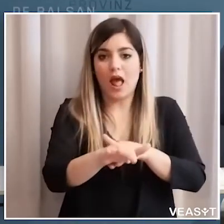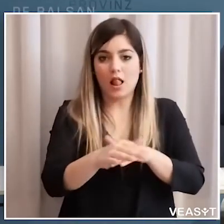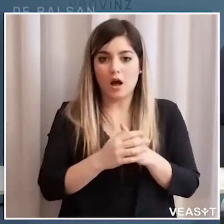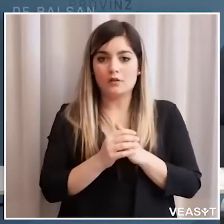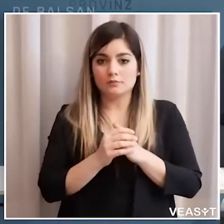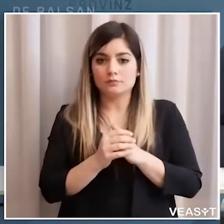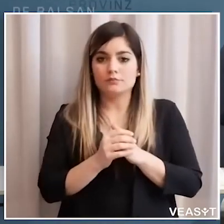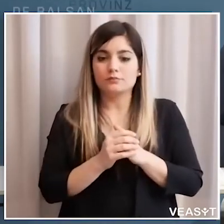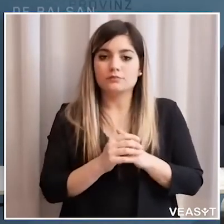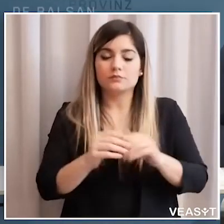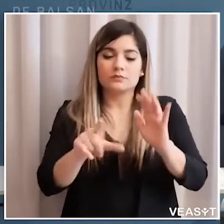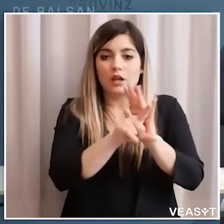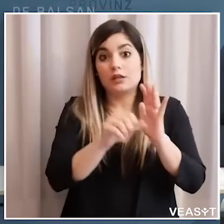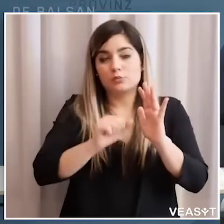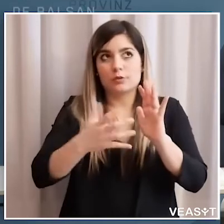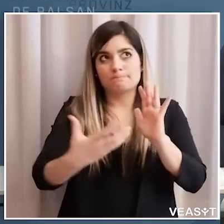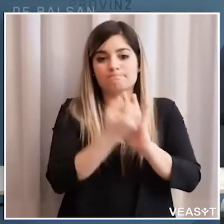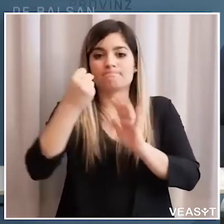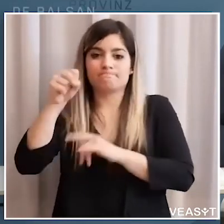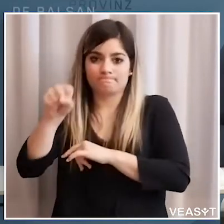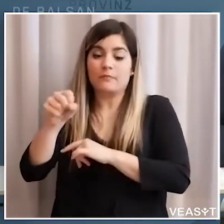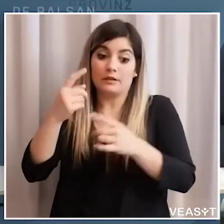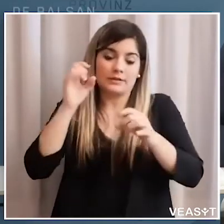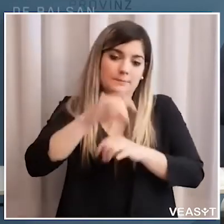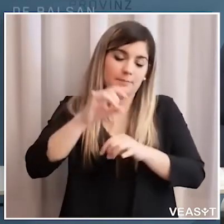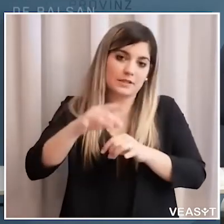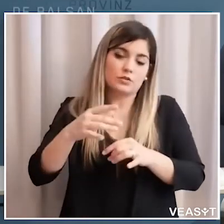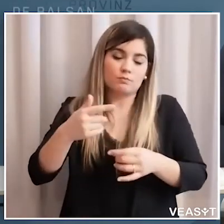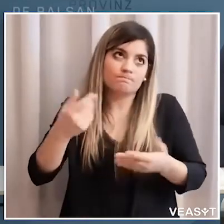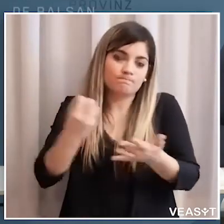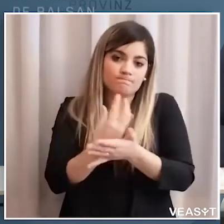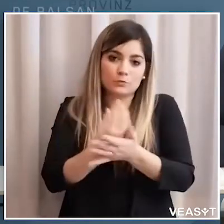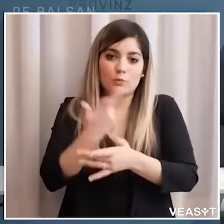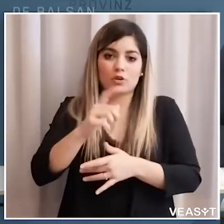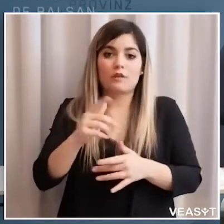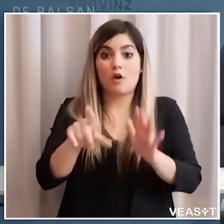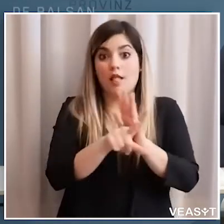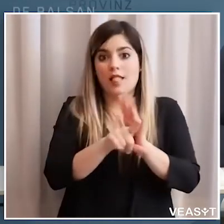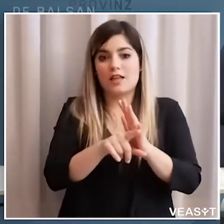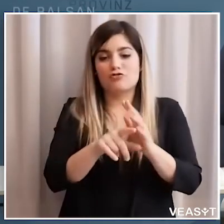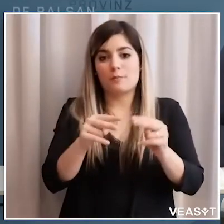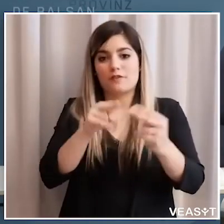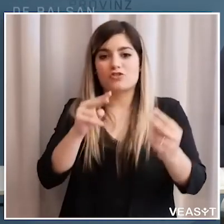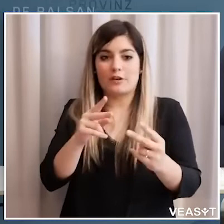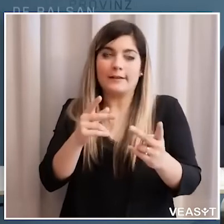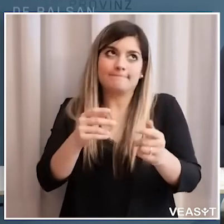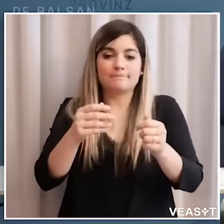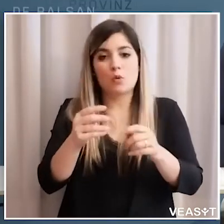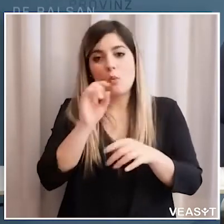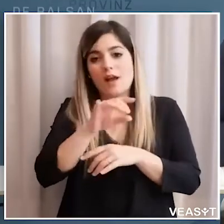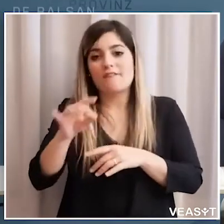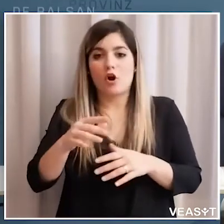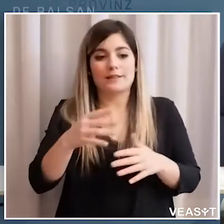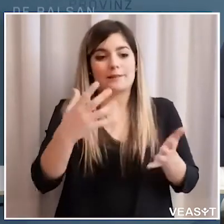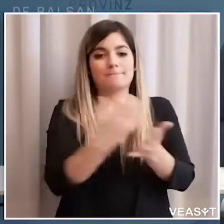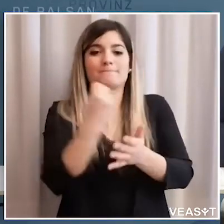impugnata e questo spesso è già capitato perché di tanto in tanto succede che leggi provinciali vengono impugnate non